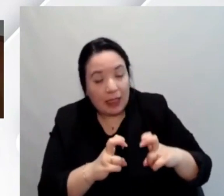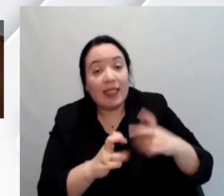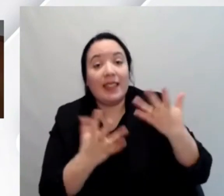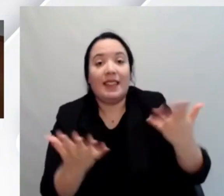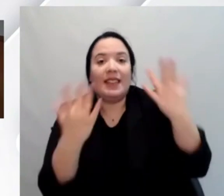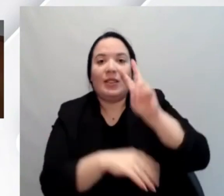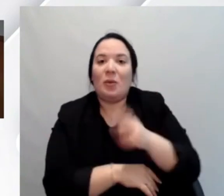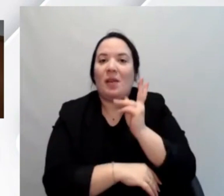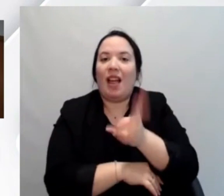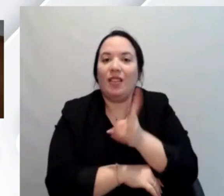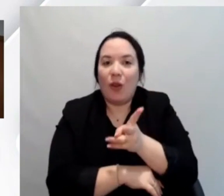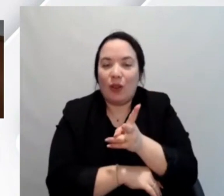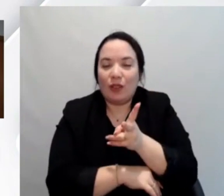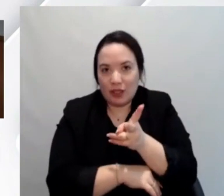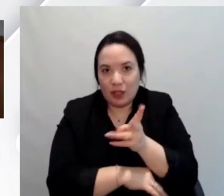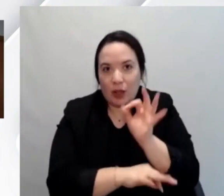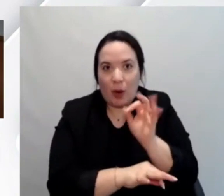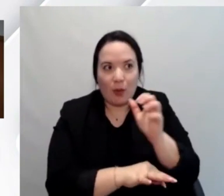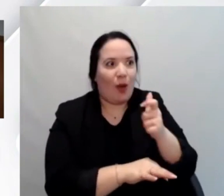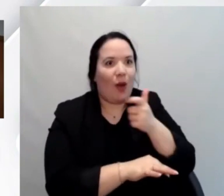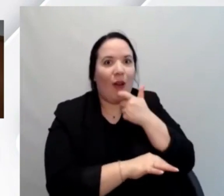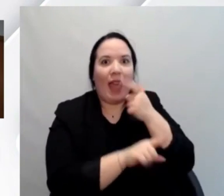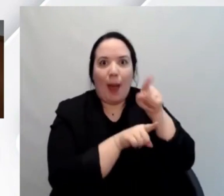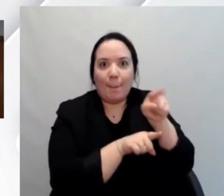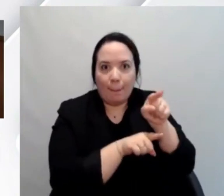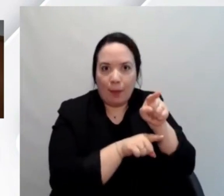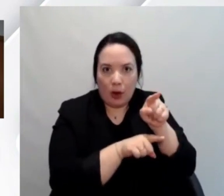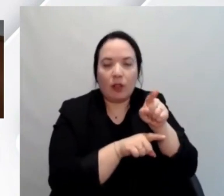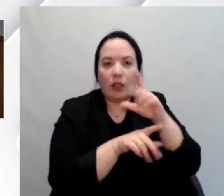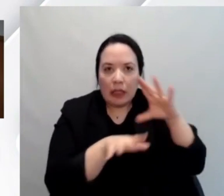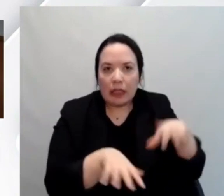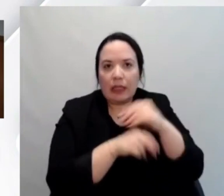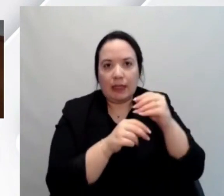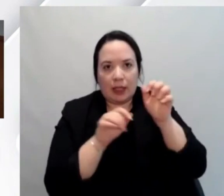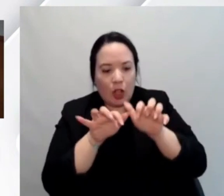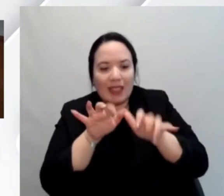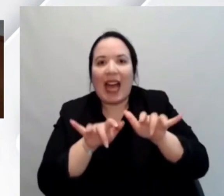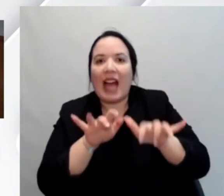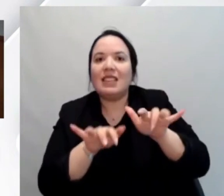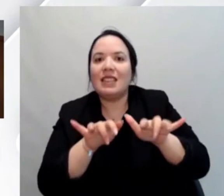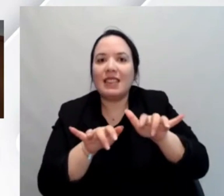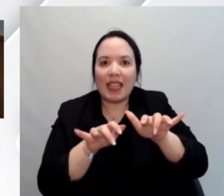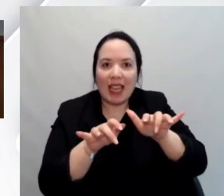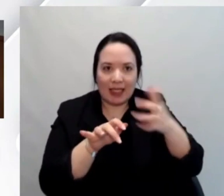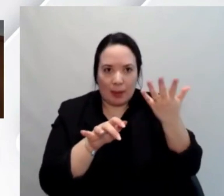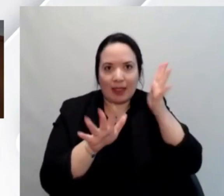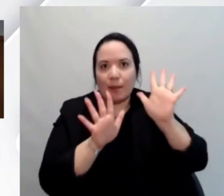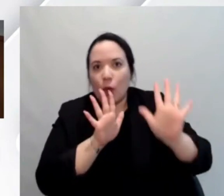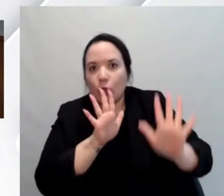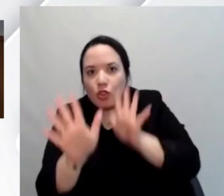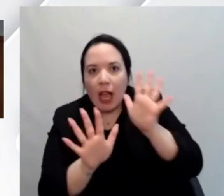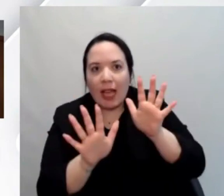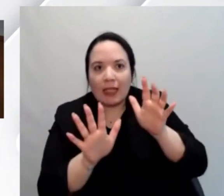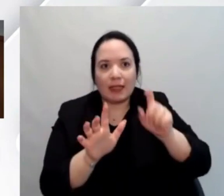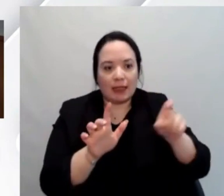2012 Apple stessa ha implementato tastiere alternative basate su gesti, ad esempio anche basati sul